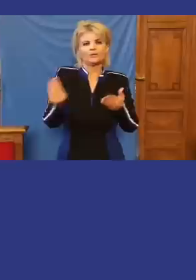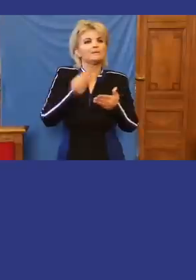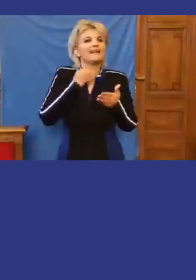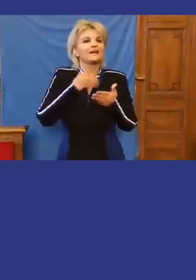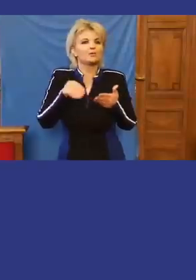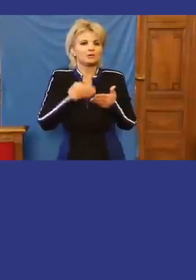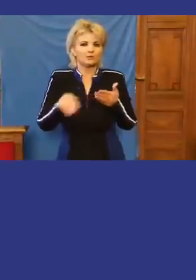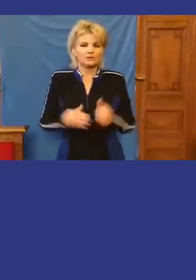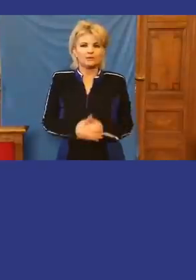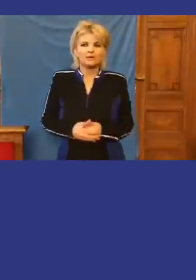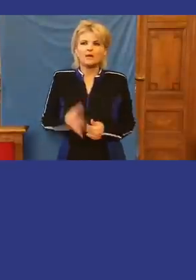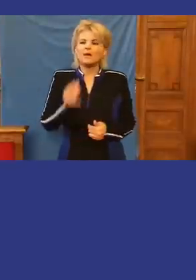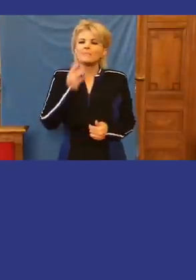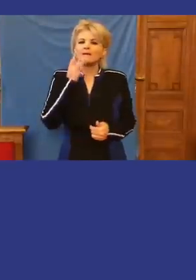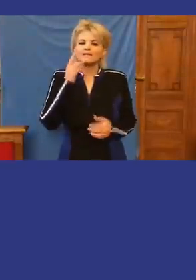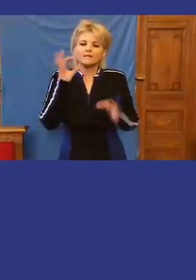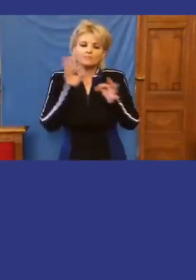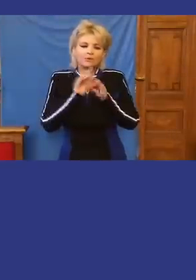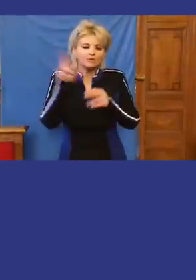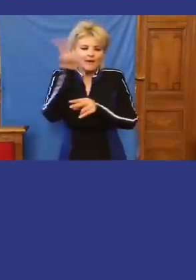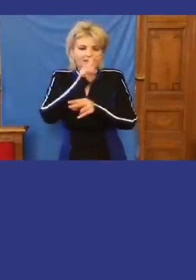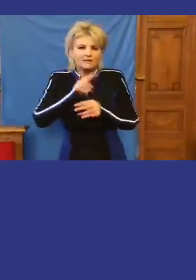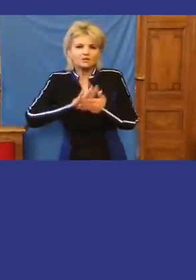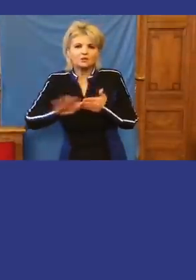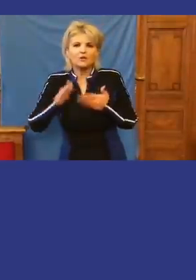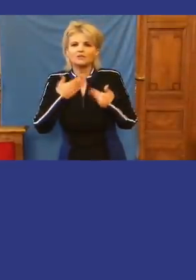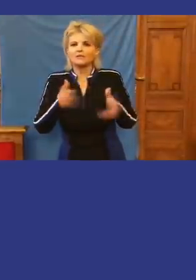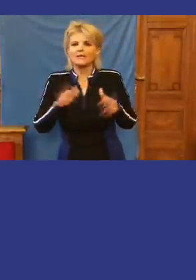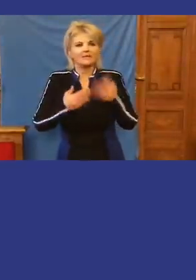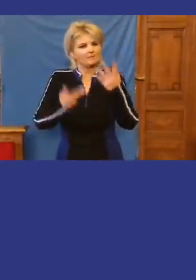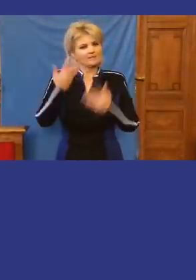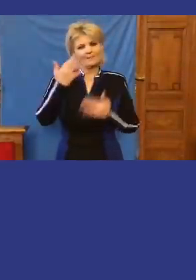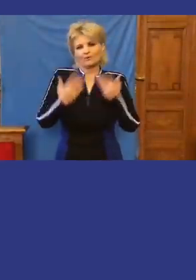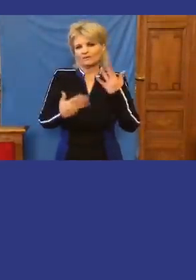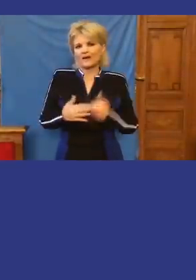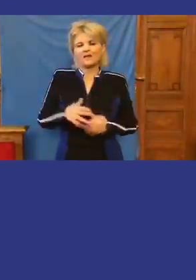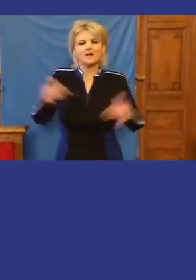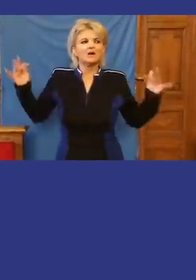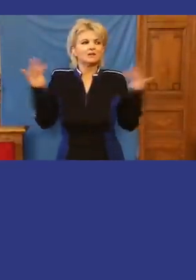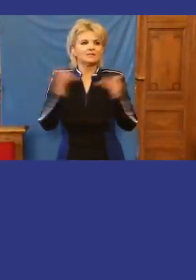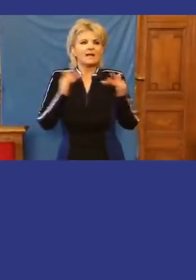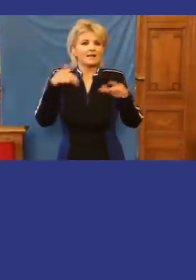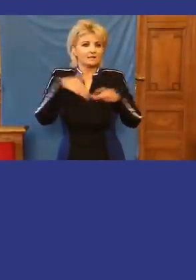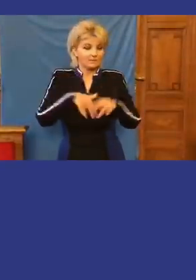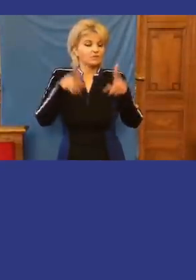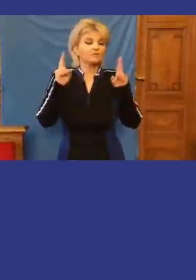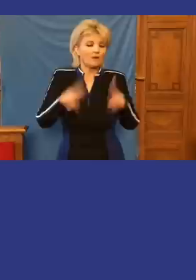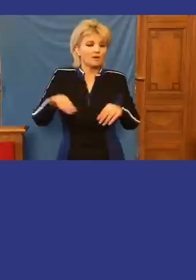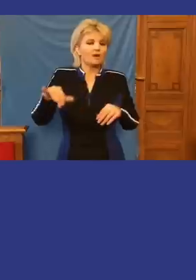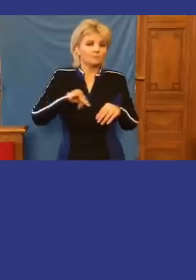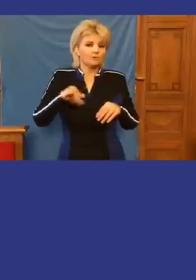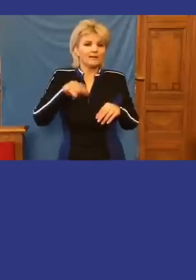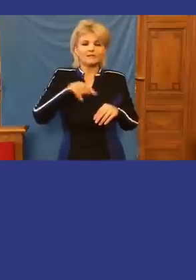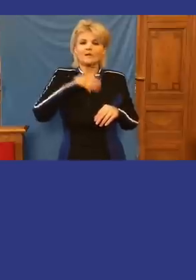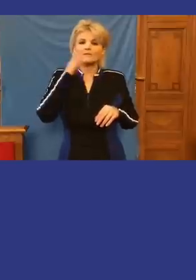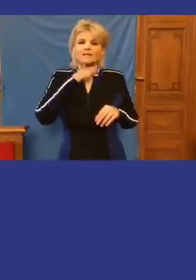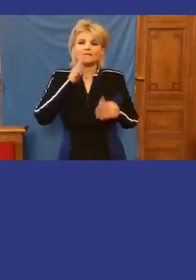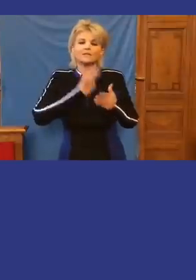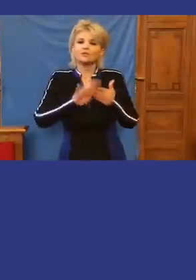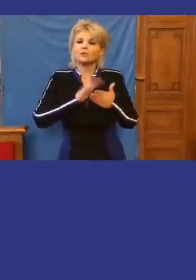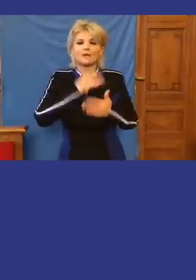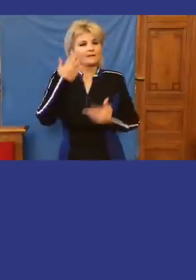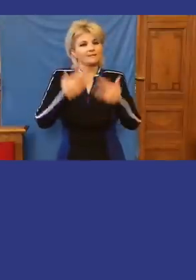precízebben, pontosabban, átláthatóbban soha senki nem számolt el. Az ellenzékben is vannak bűnözők, ezeket valamiért a Fidesz soha nem